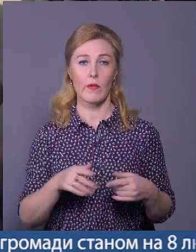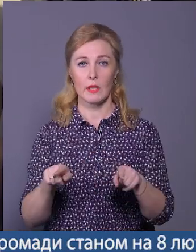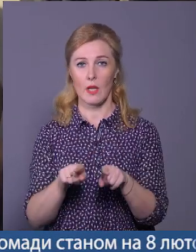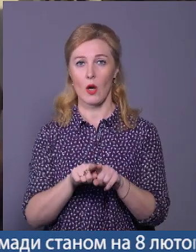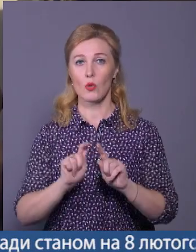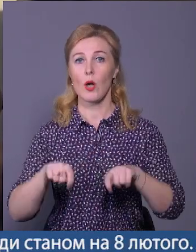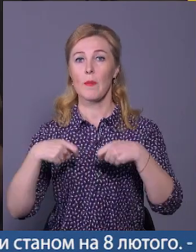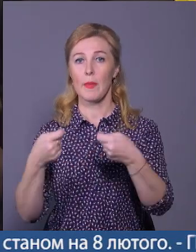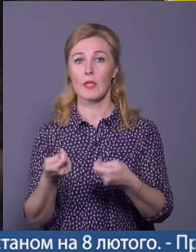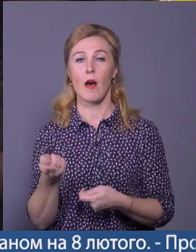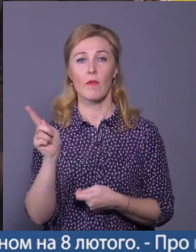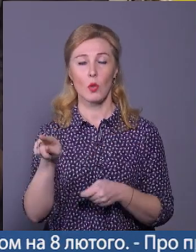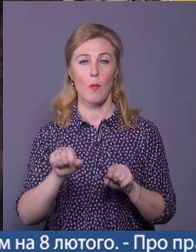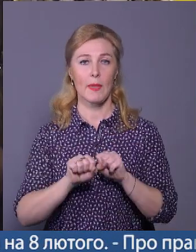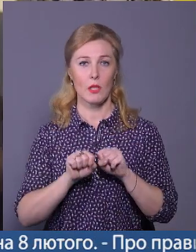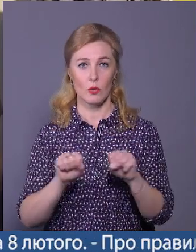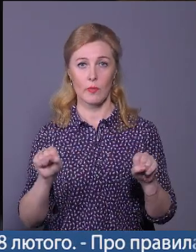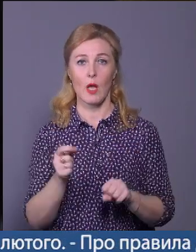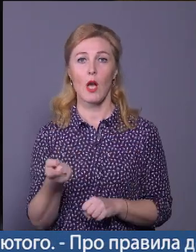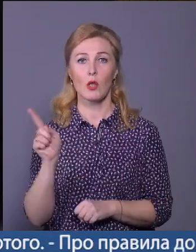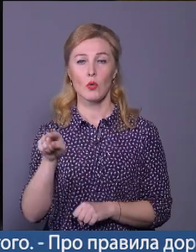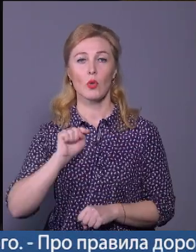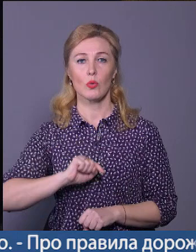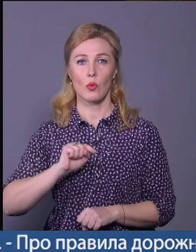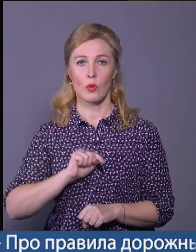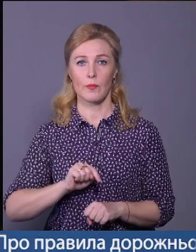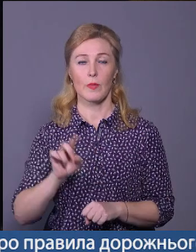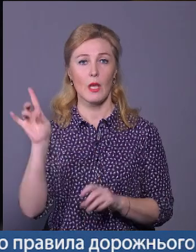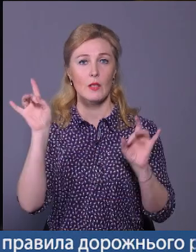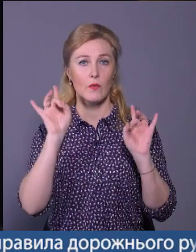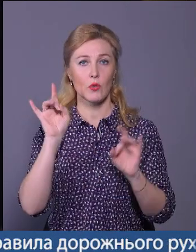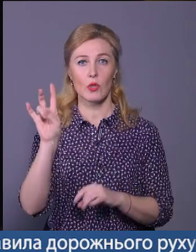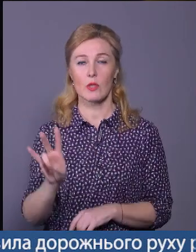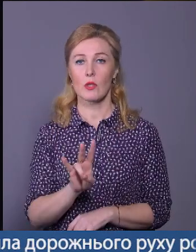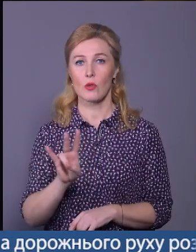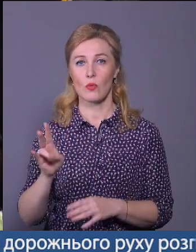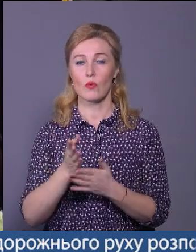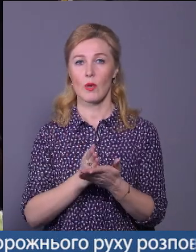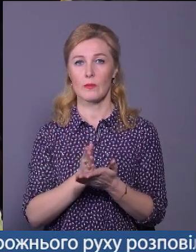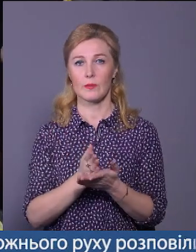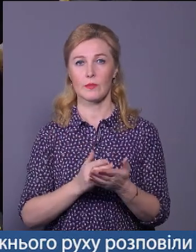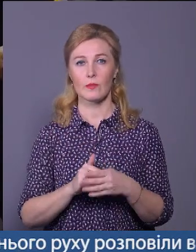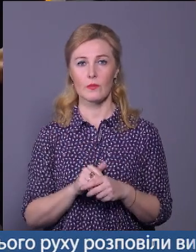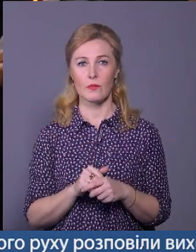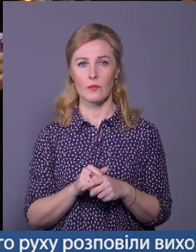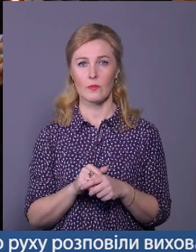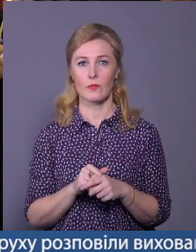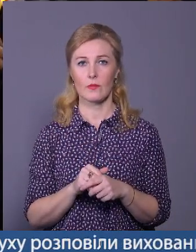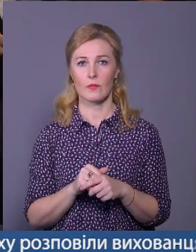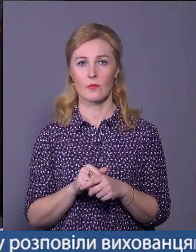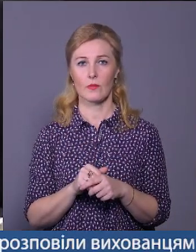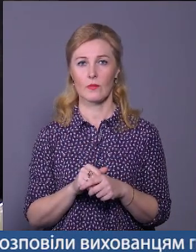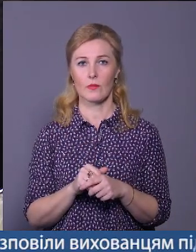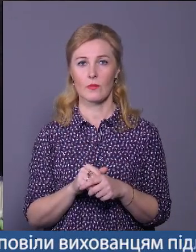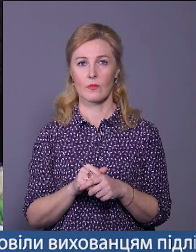Передав той патріотизм, той дух. Благословені си, Господи, навчи мене оправдань